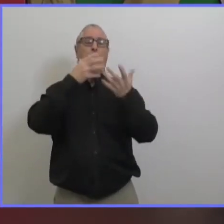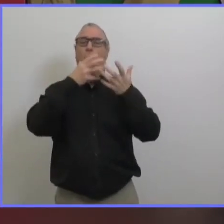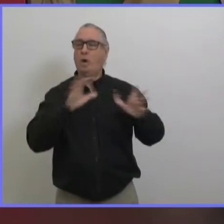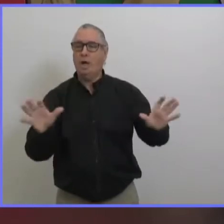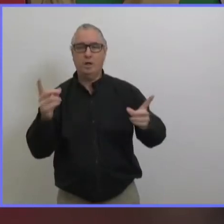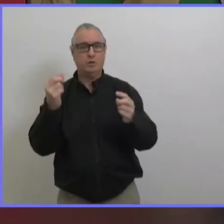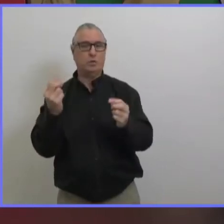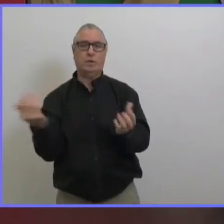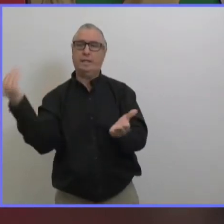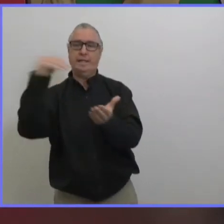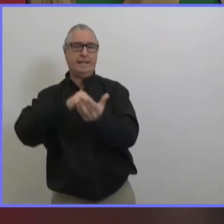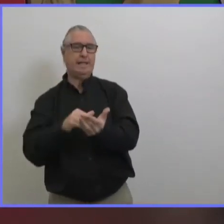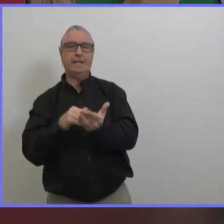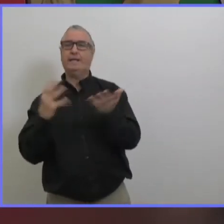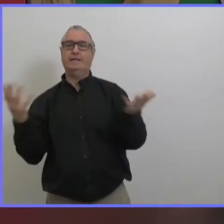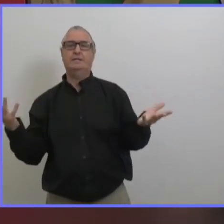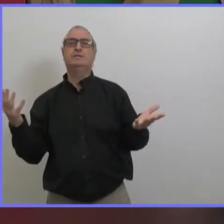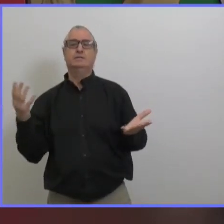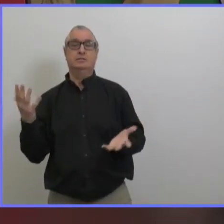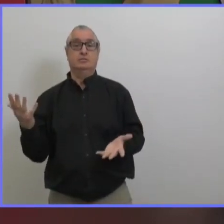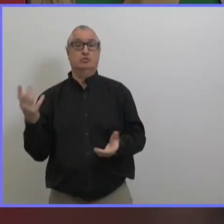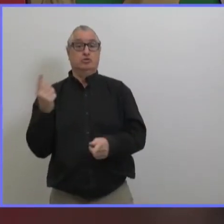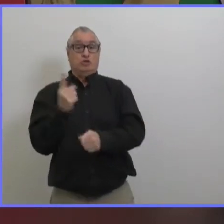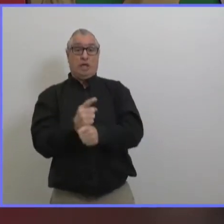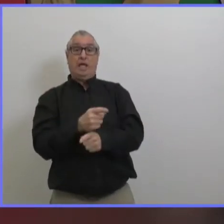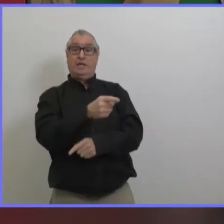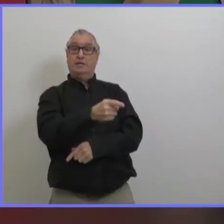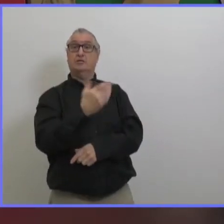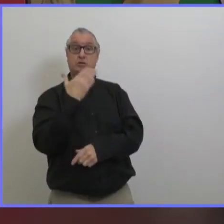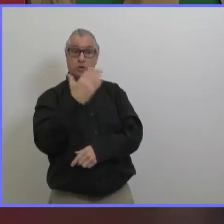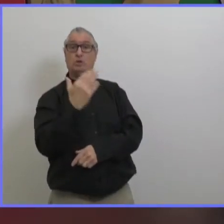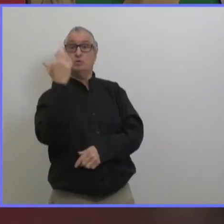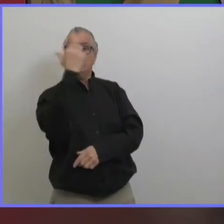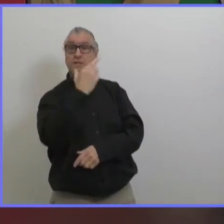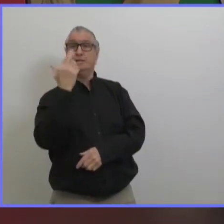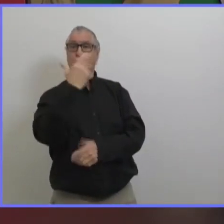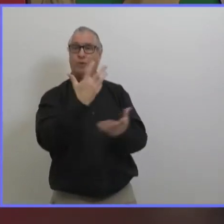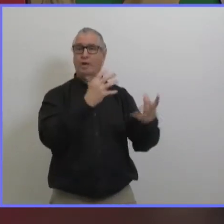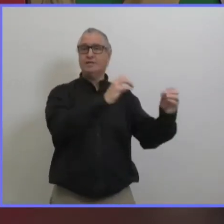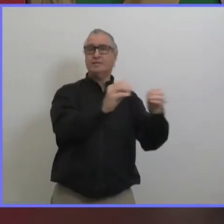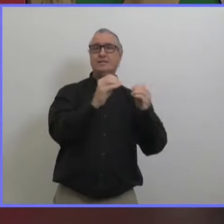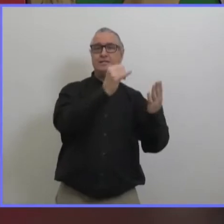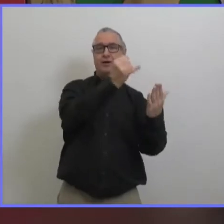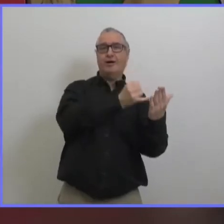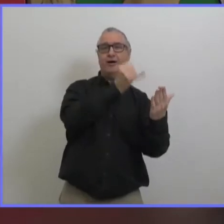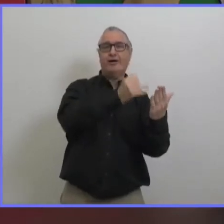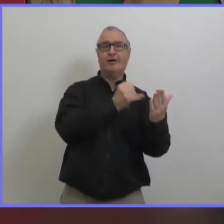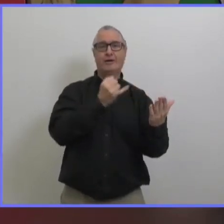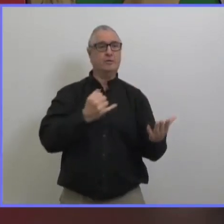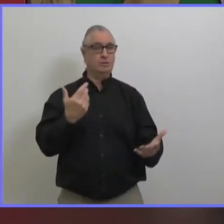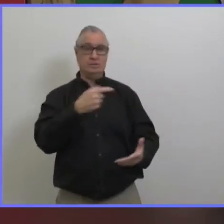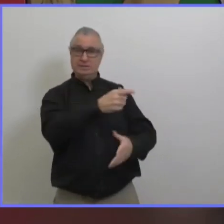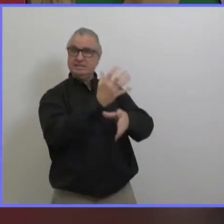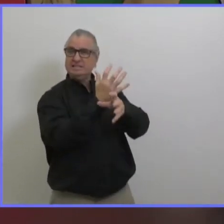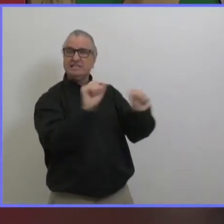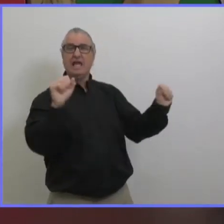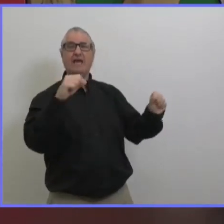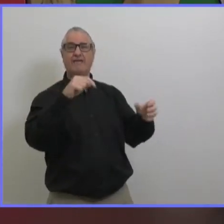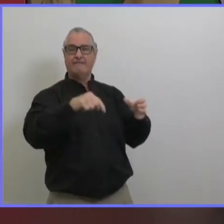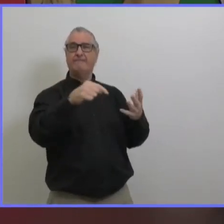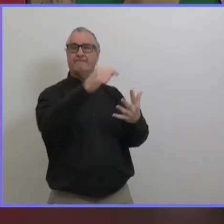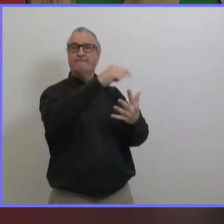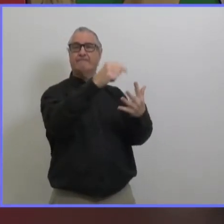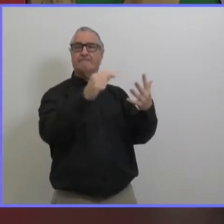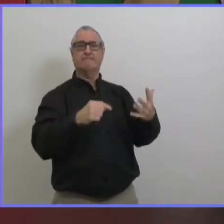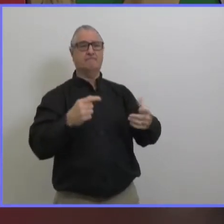je crois que certainement à certaines toutes les étapes c'est très légitime et ce sont des questions qui sont très légitimes de la part de